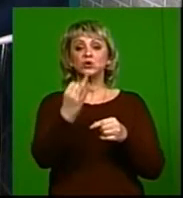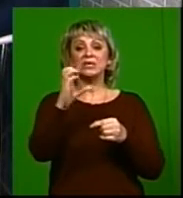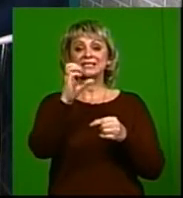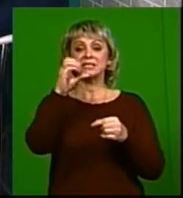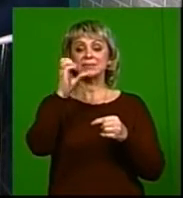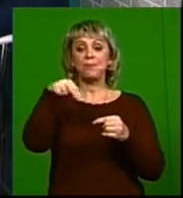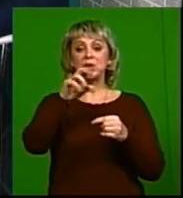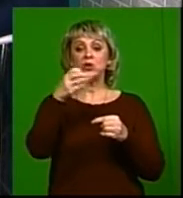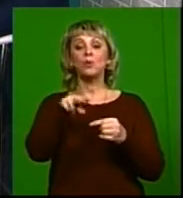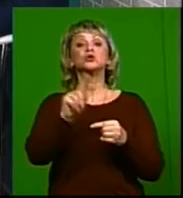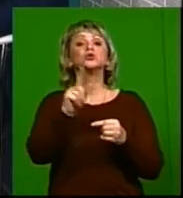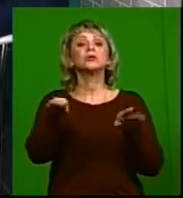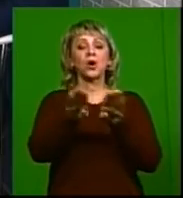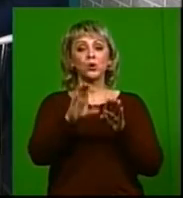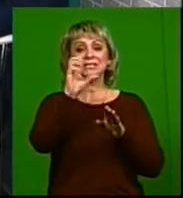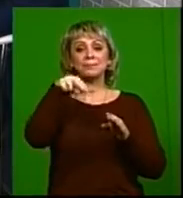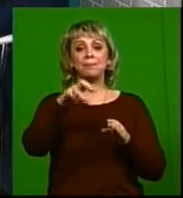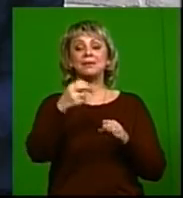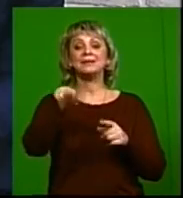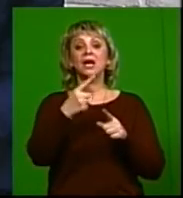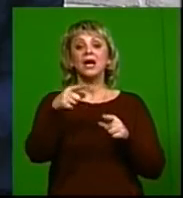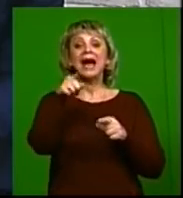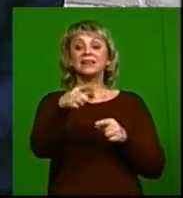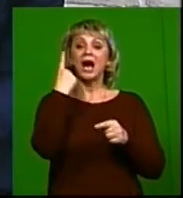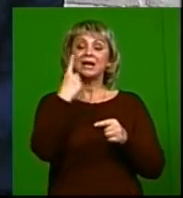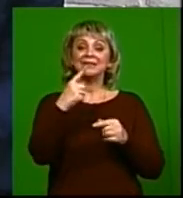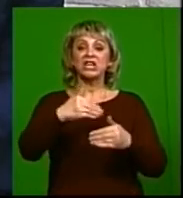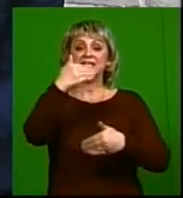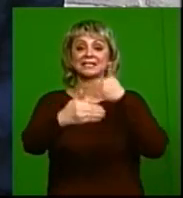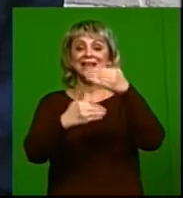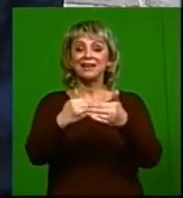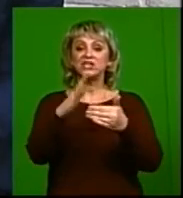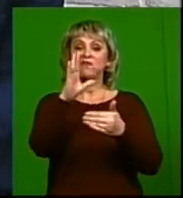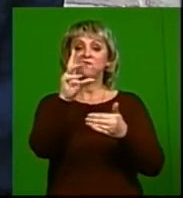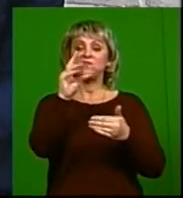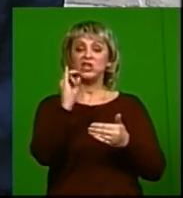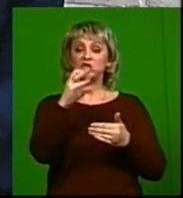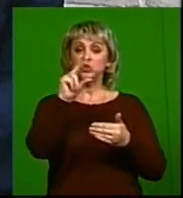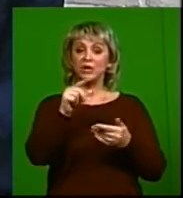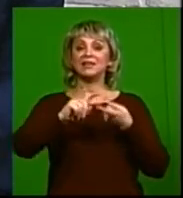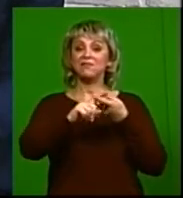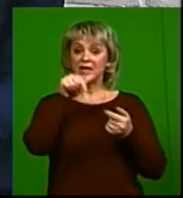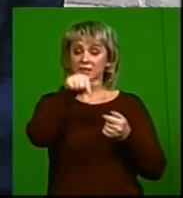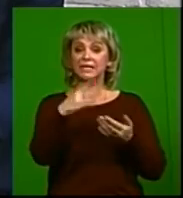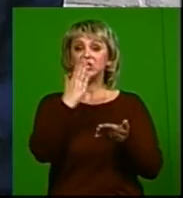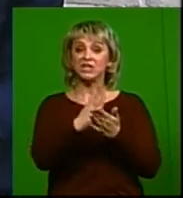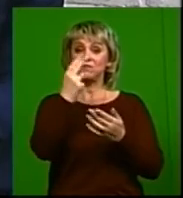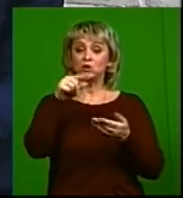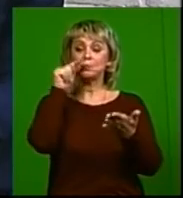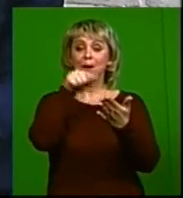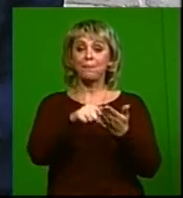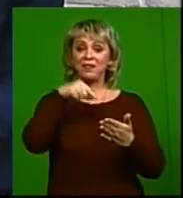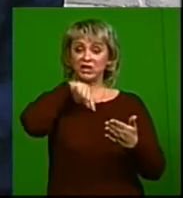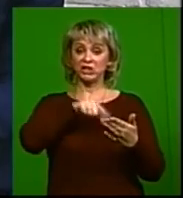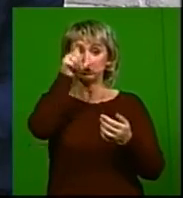вот что такое вообще СПИД с точки зрения вот сегодня? Это одна из стадий ВИЧ-инфекции. Есть вирус, он попал в организм человека, человек